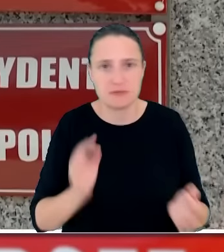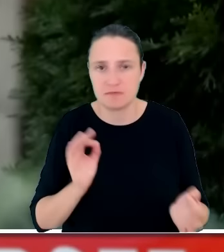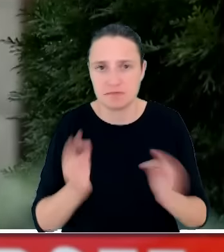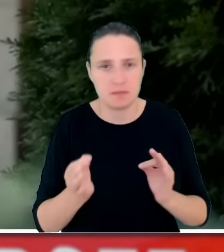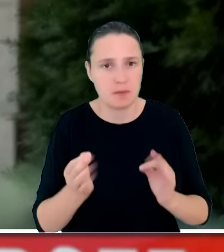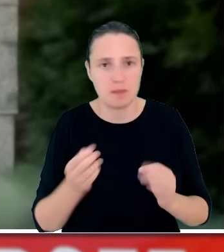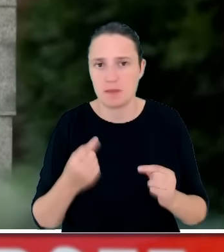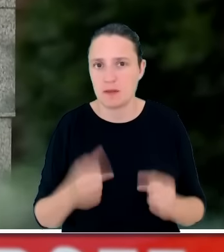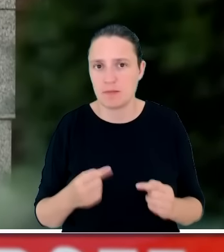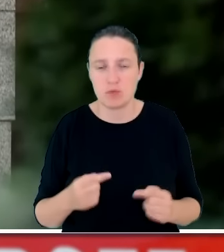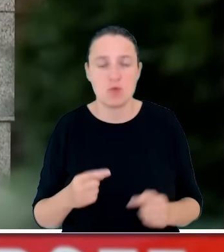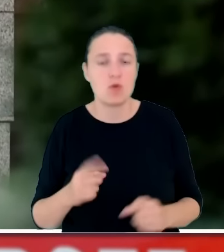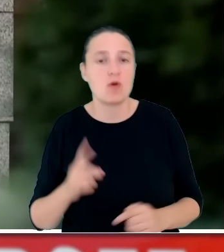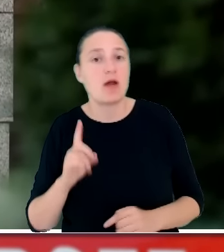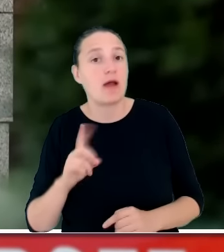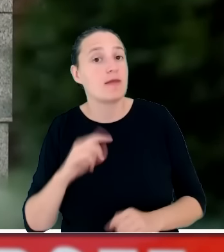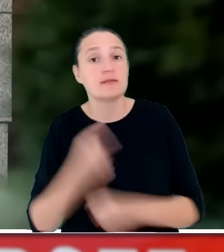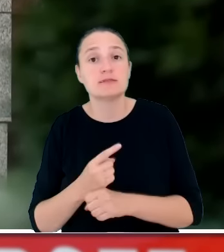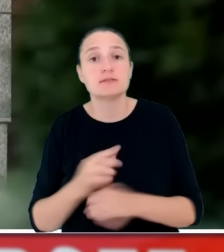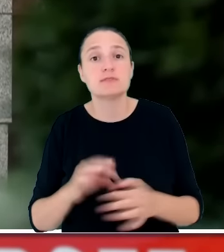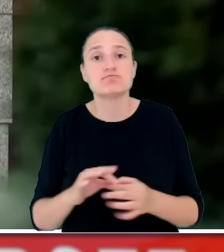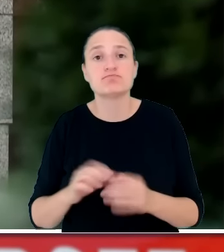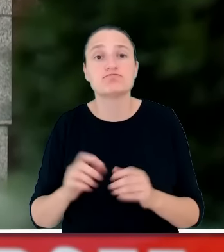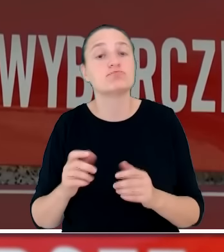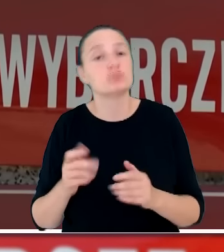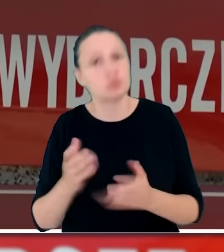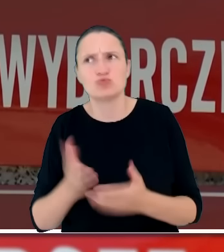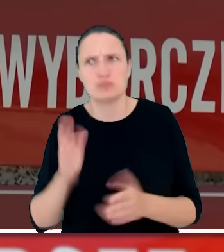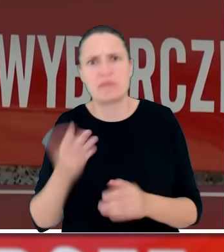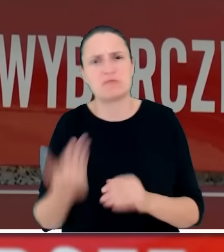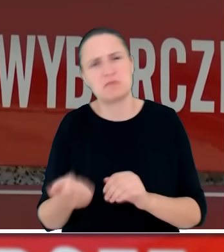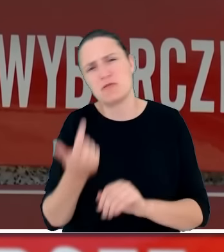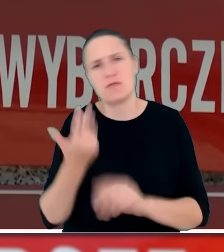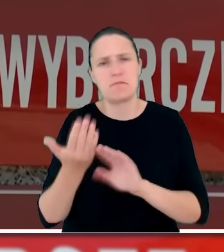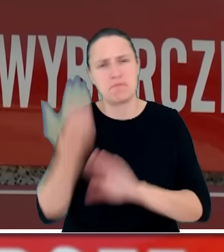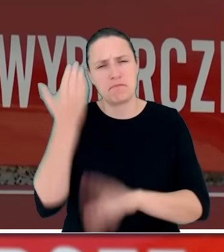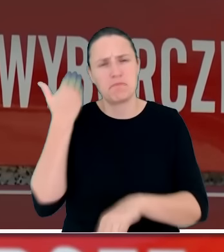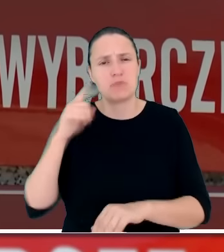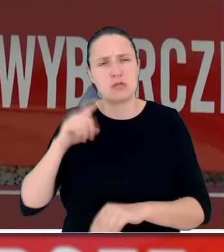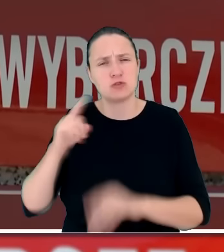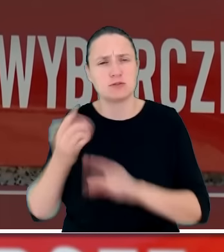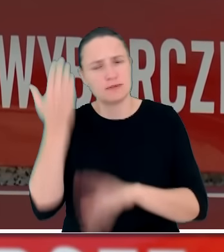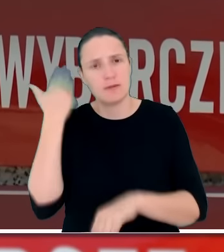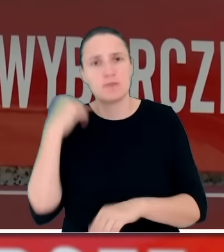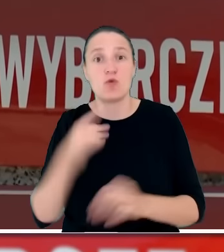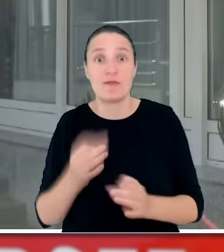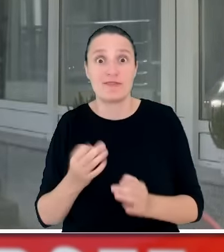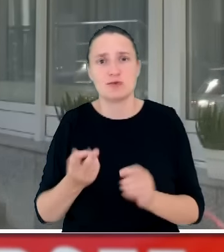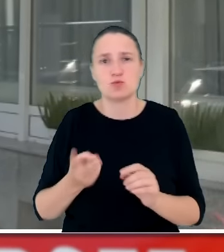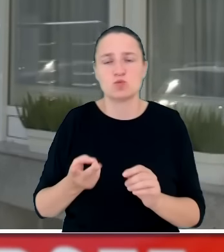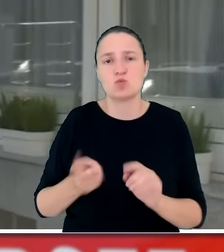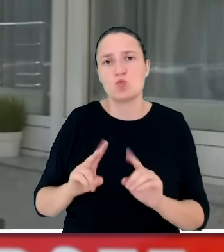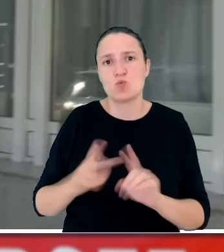Nie znamy decyzja, przypomnijmy, miała zapaść już kilka miesięcy temu. To jest drugi termin, o ile dobrze